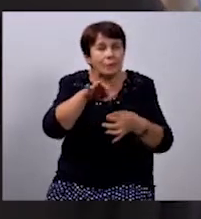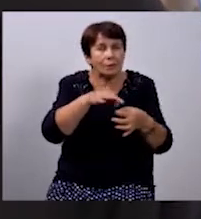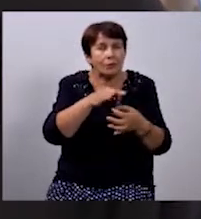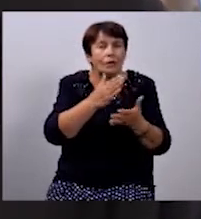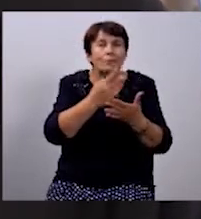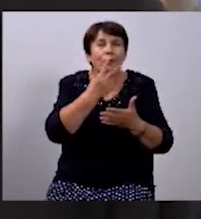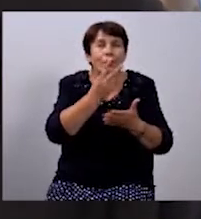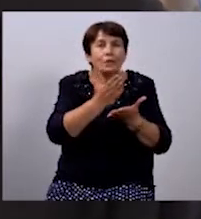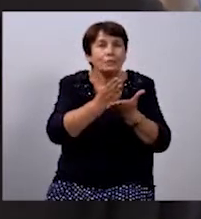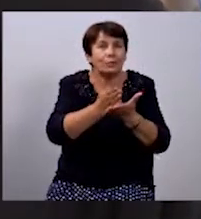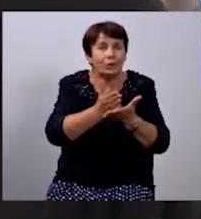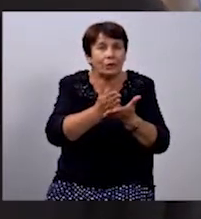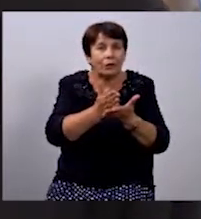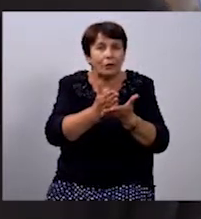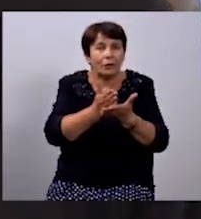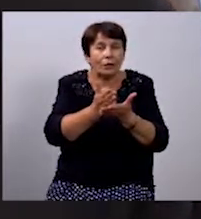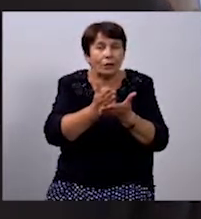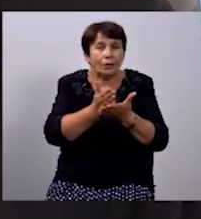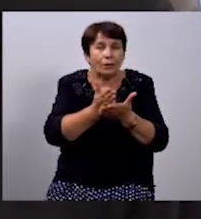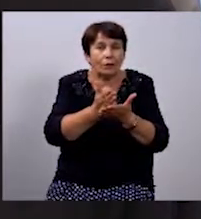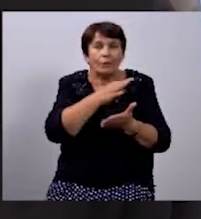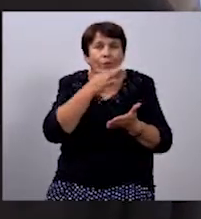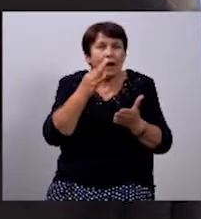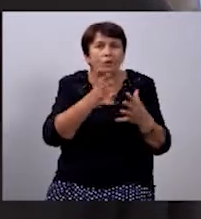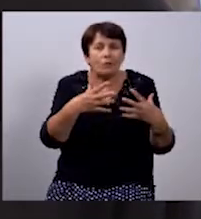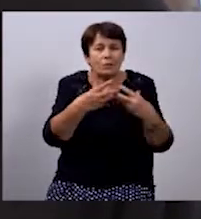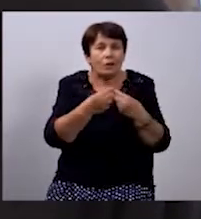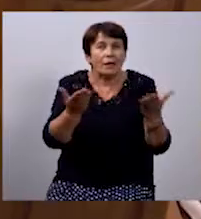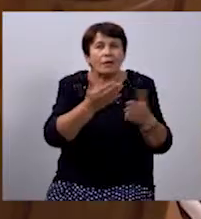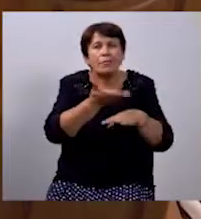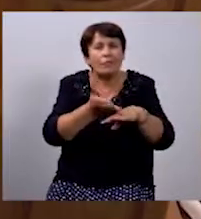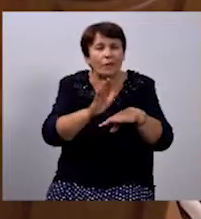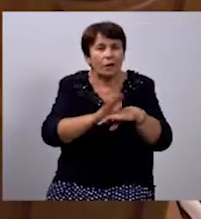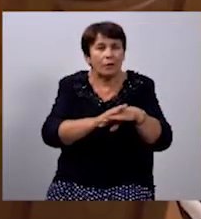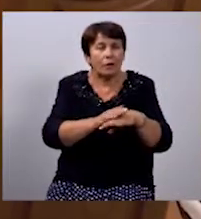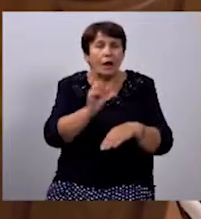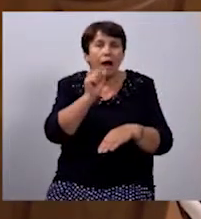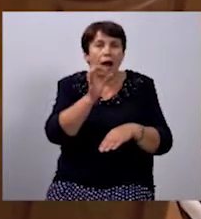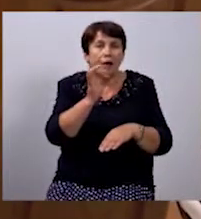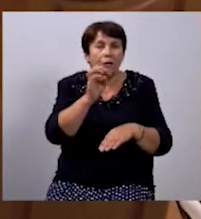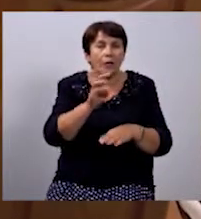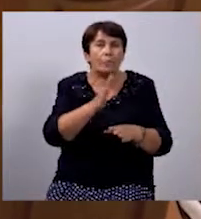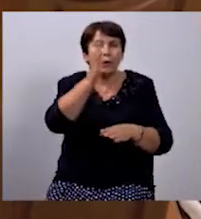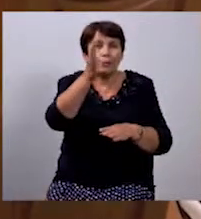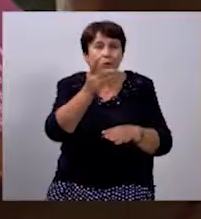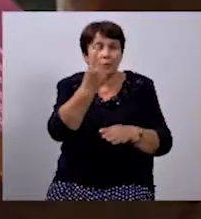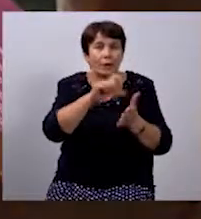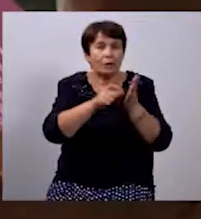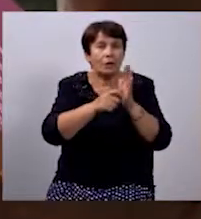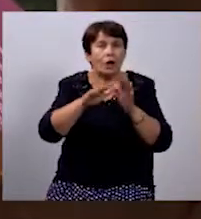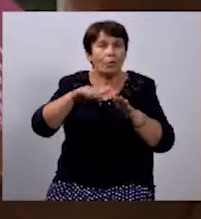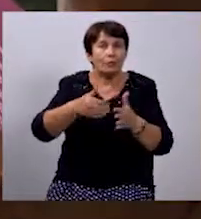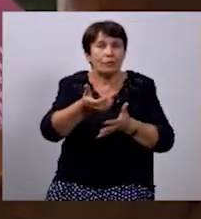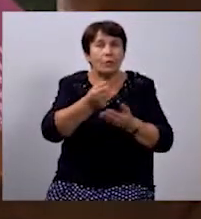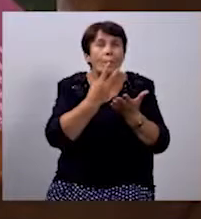ми бачимо, що є багато дітні, яким важко. Артем Гупан – майбутній першокласник. Після отримання